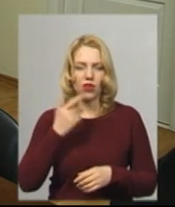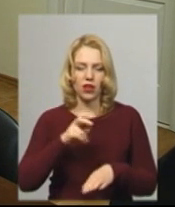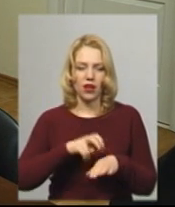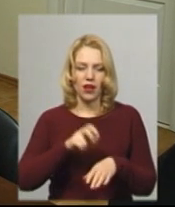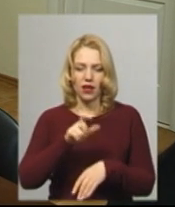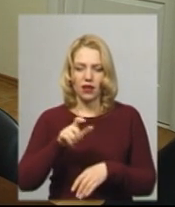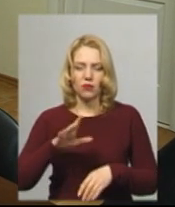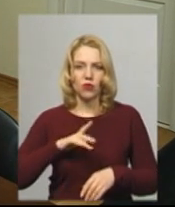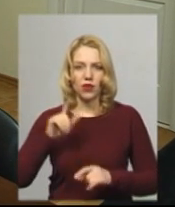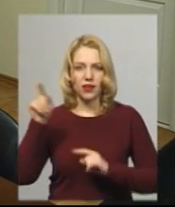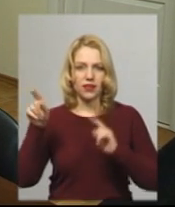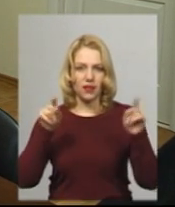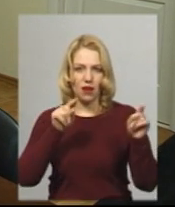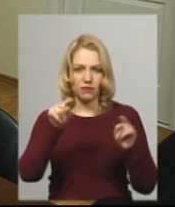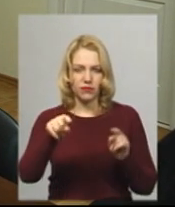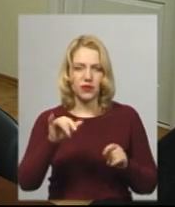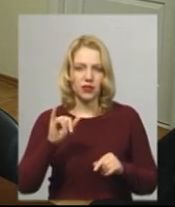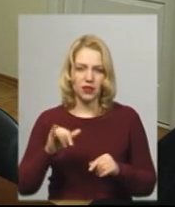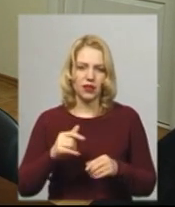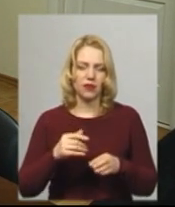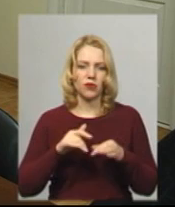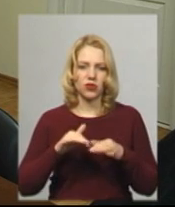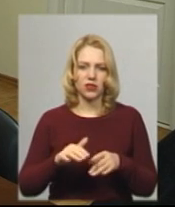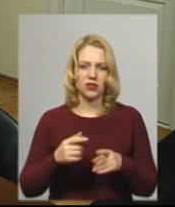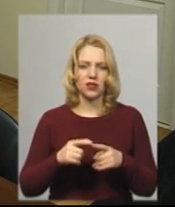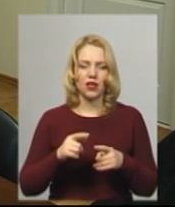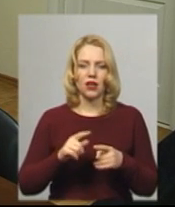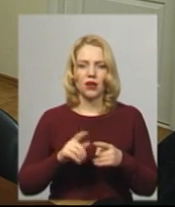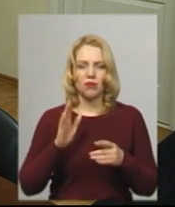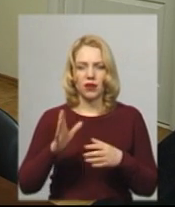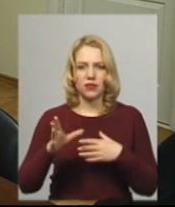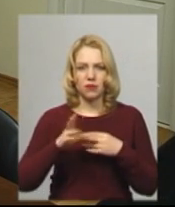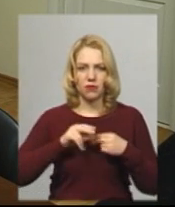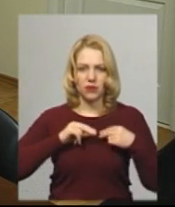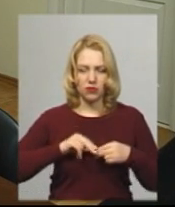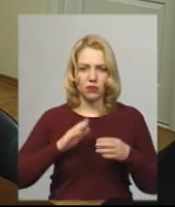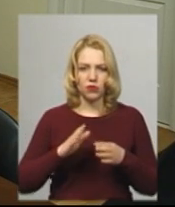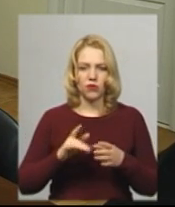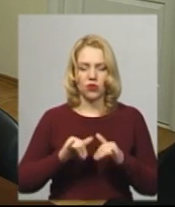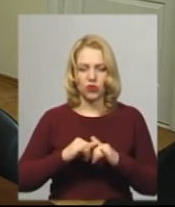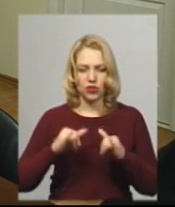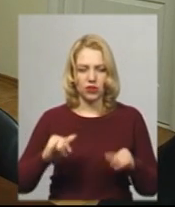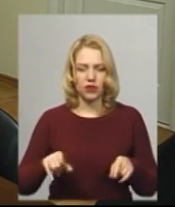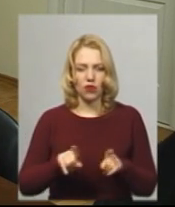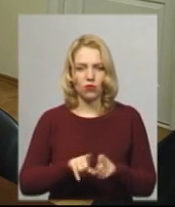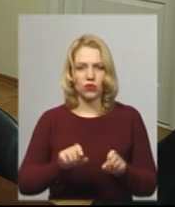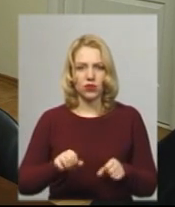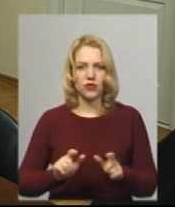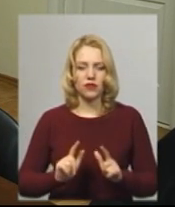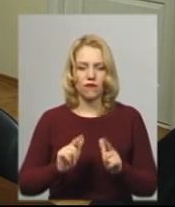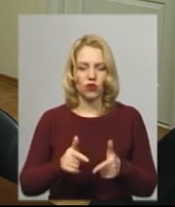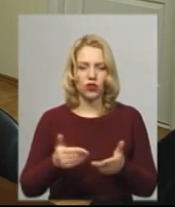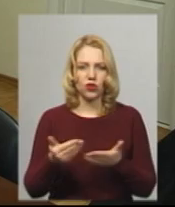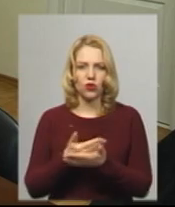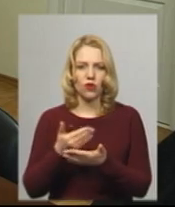В процесі роботи Національної служби здорової України ми будемо розширювати цю можливість і вводити нові адреси.